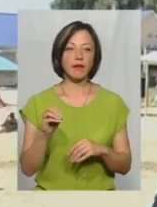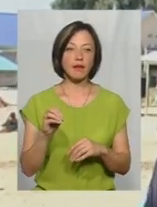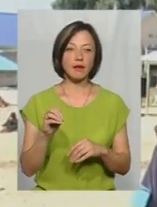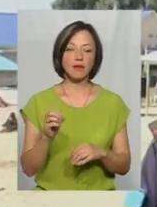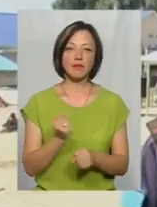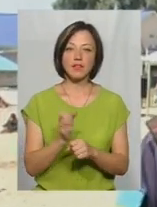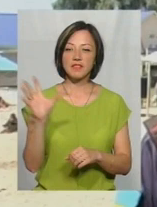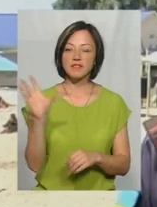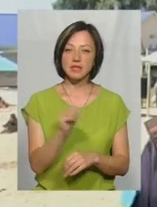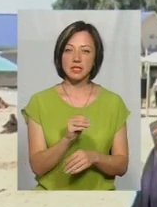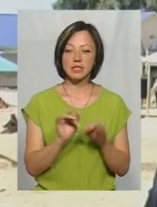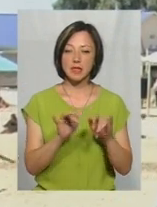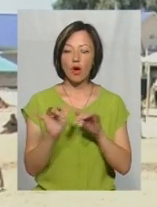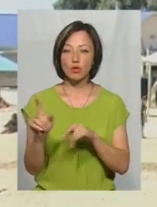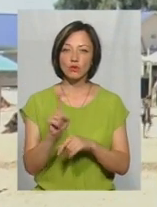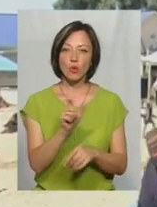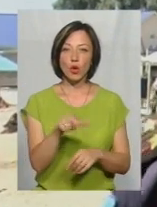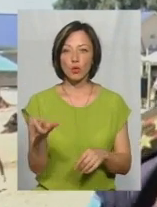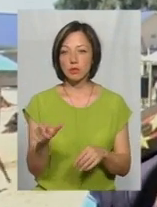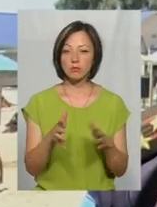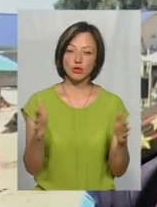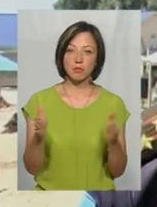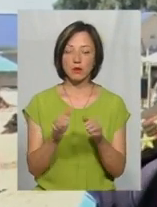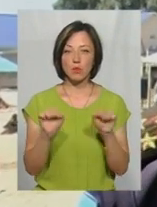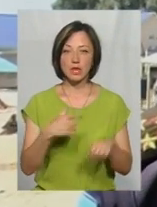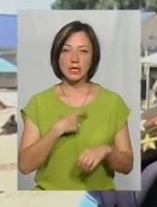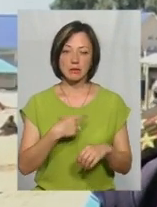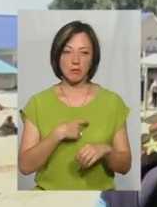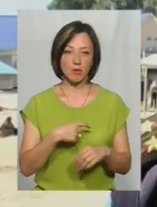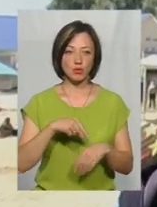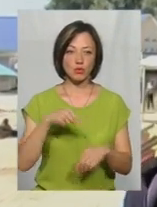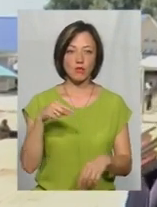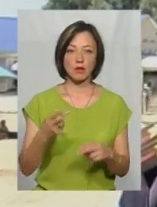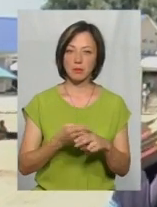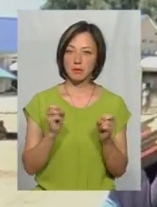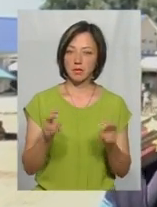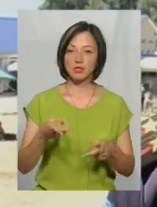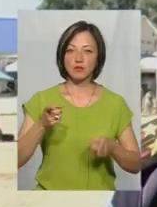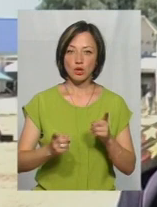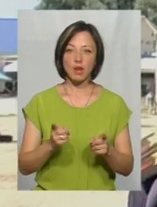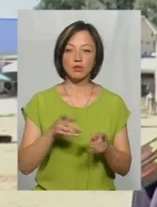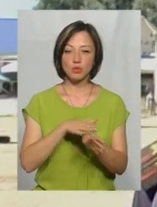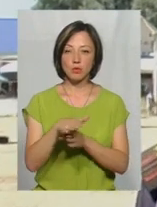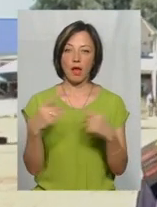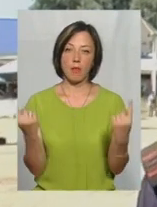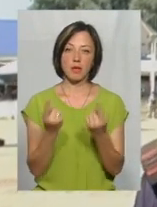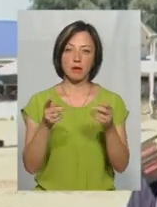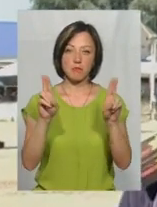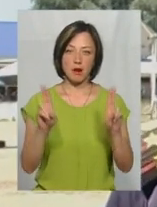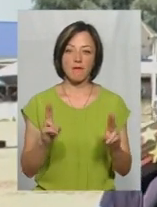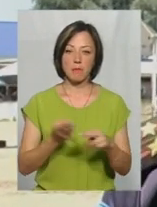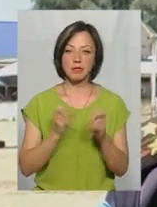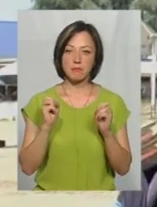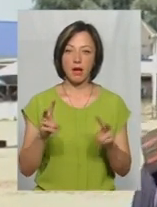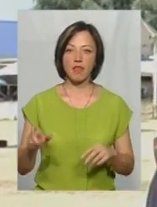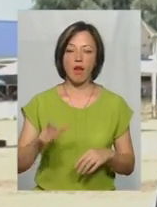усіх невичерпних заходів для того, щоб люди більш-менш могли себе почуватися безпечно. Звичайно, за дотриманням елементарних правил безпеки на воді.